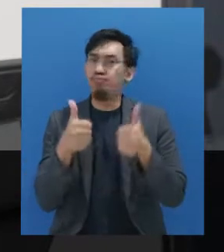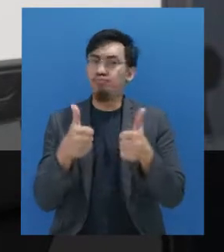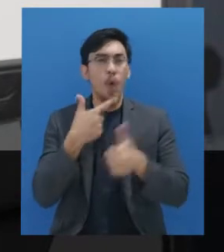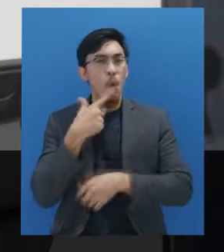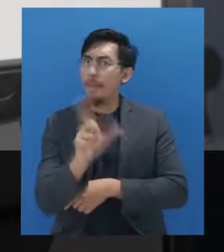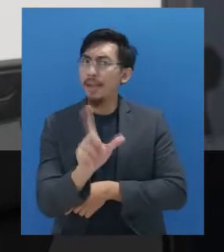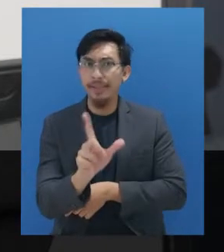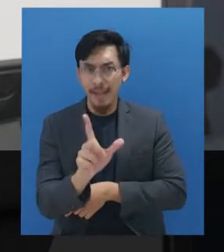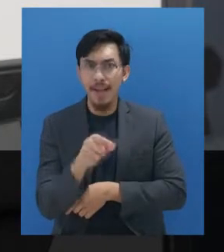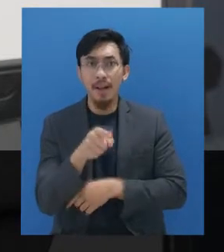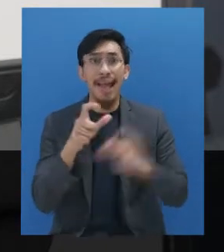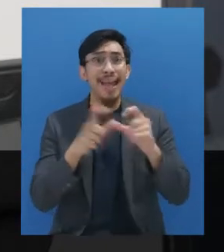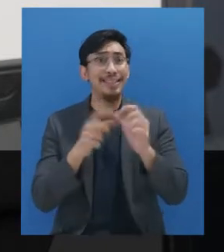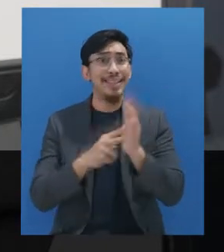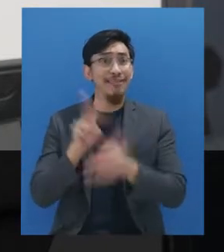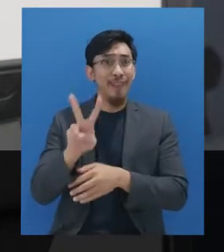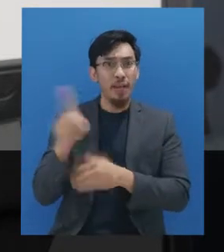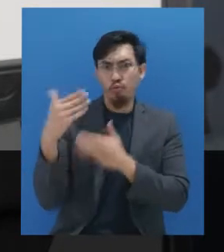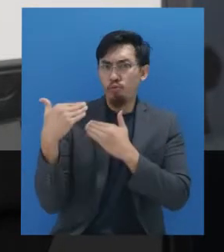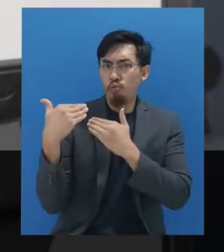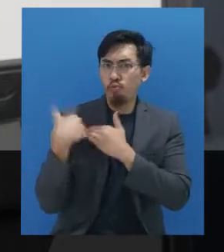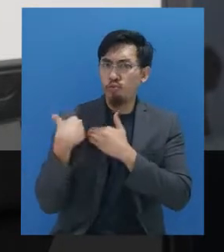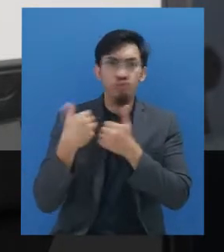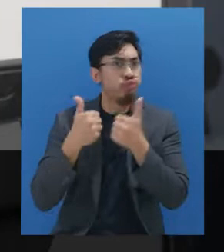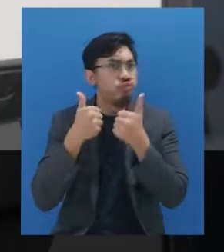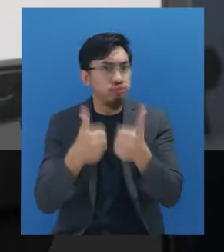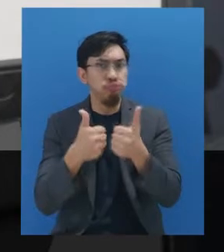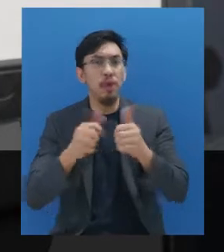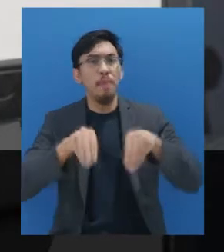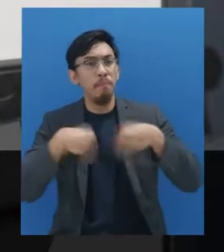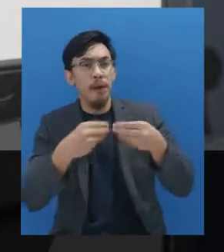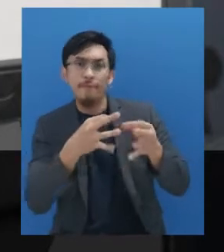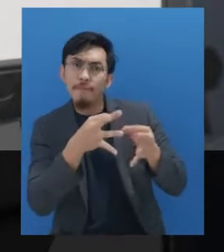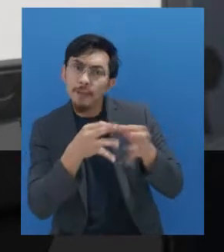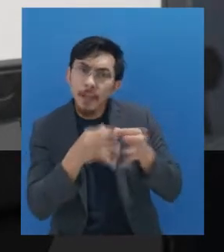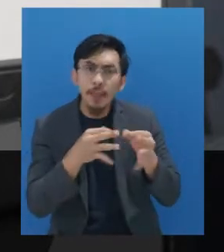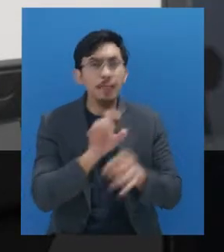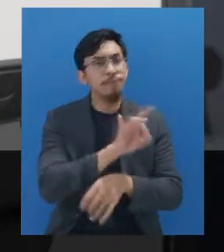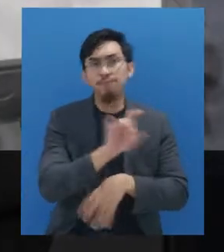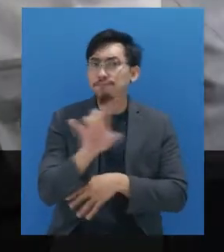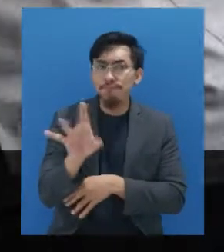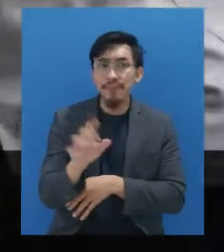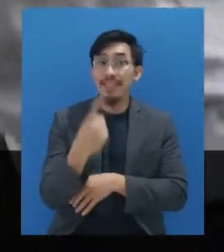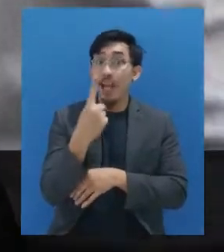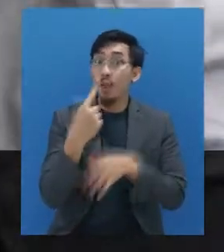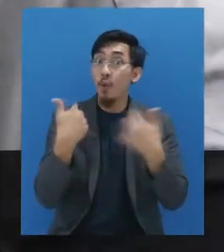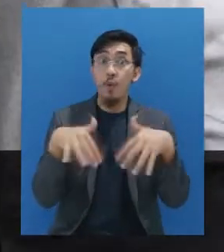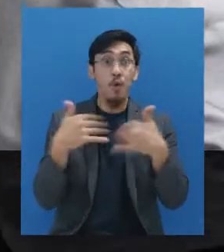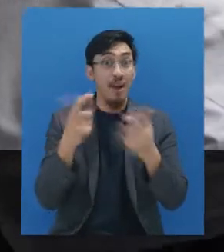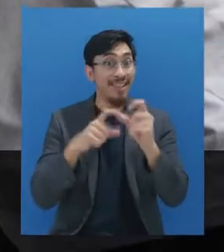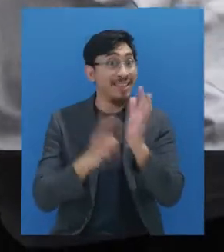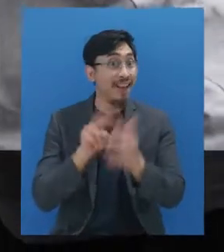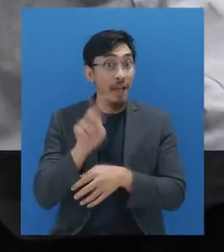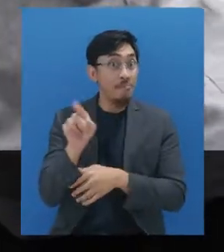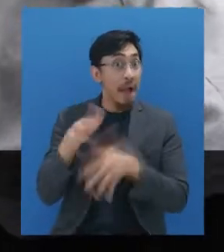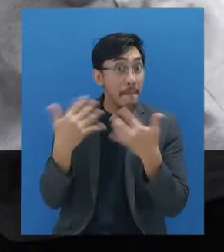sehingga ini luar biasa menurut saya dari SNV itu memainkan peran di pemenuhan sarana-prasarananya. Satu hal yang